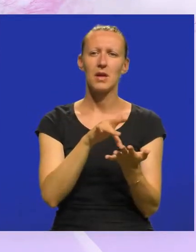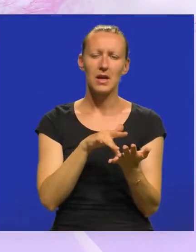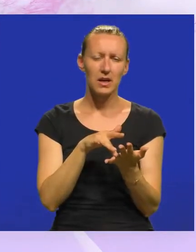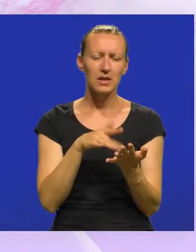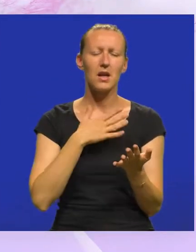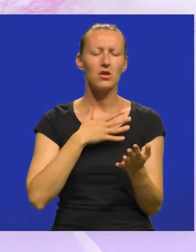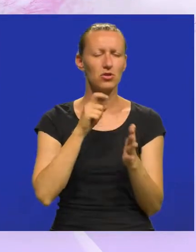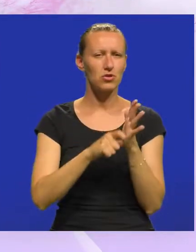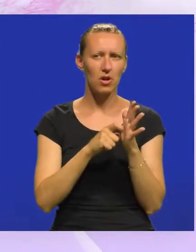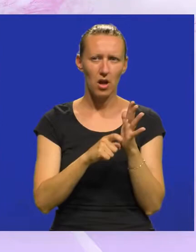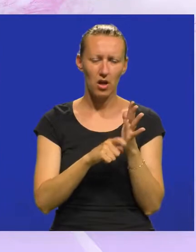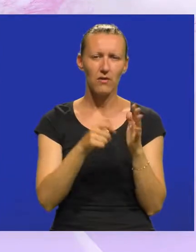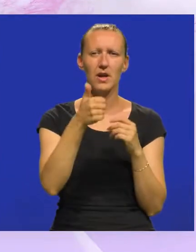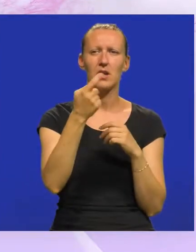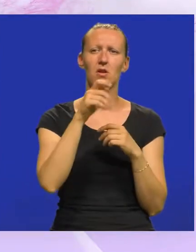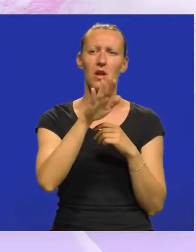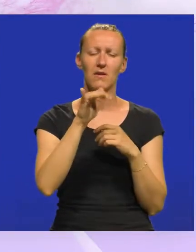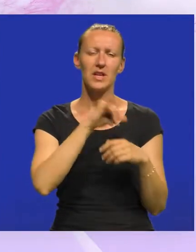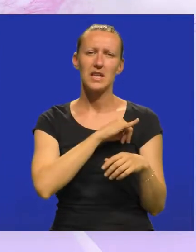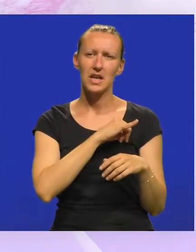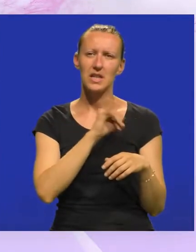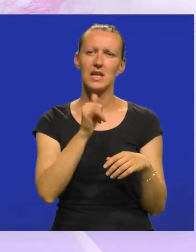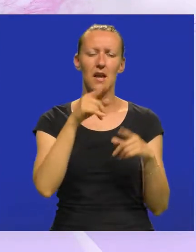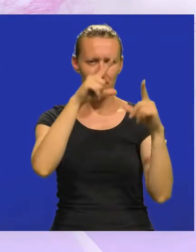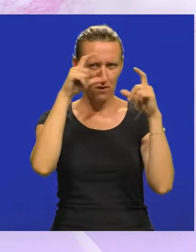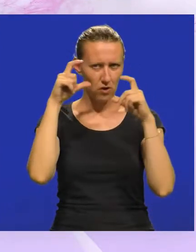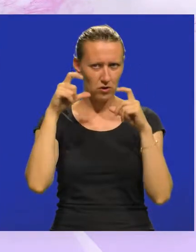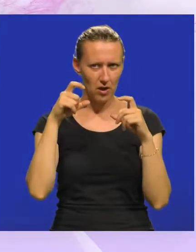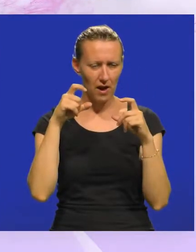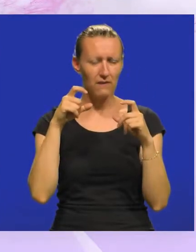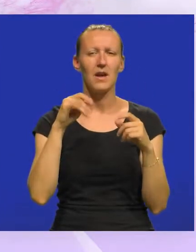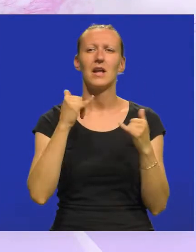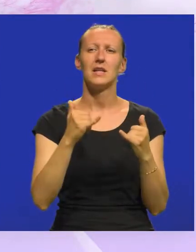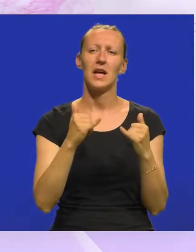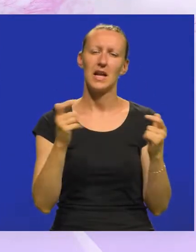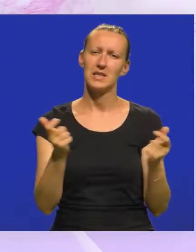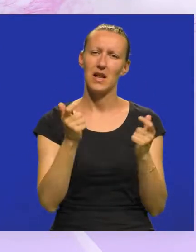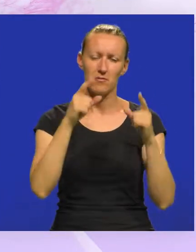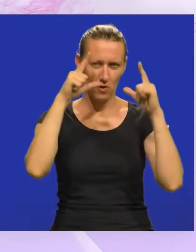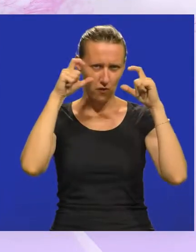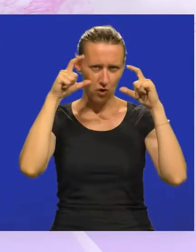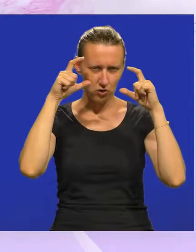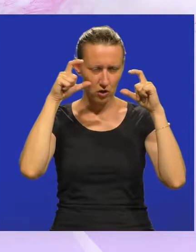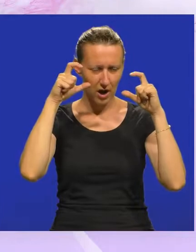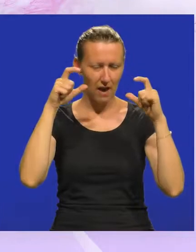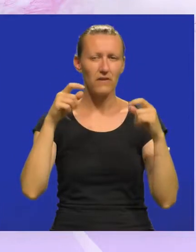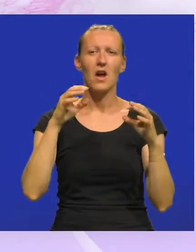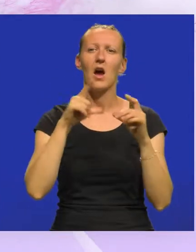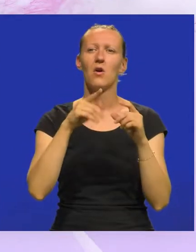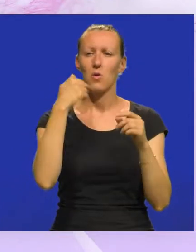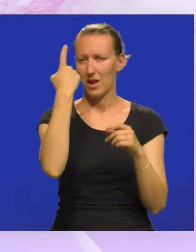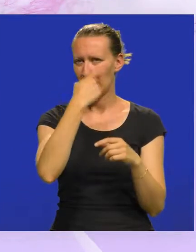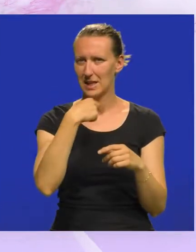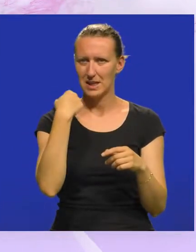naših članova. Jedan od takvih interesa je fotografija. Danas slavimo fotografiju u